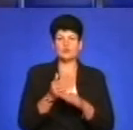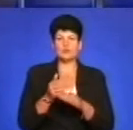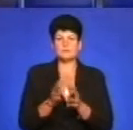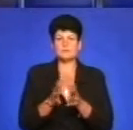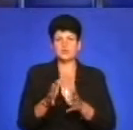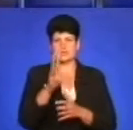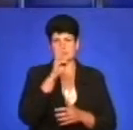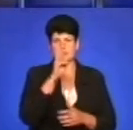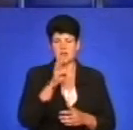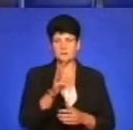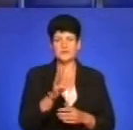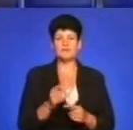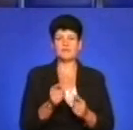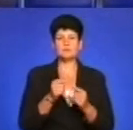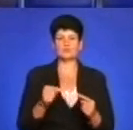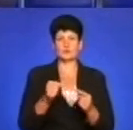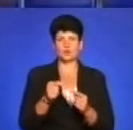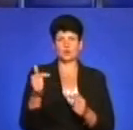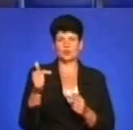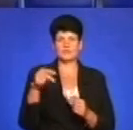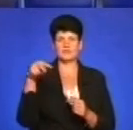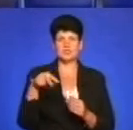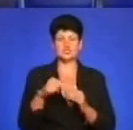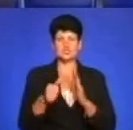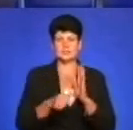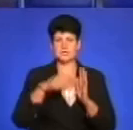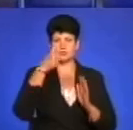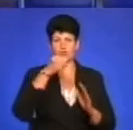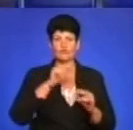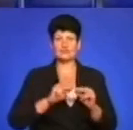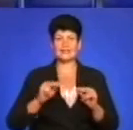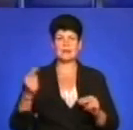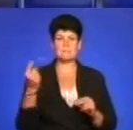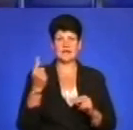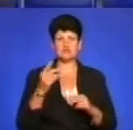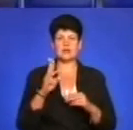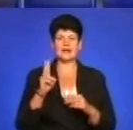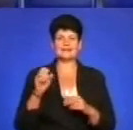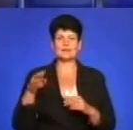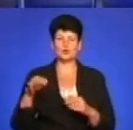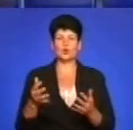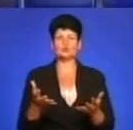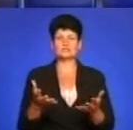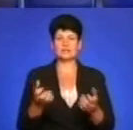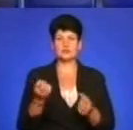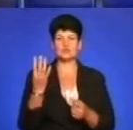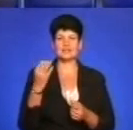бюджетникам. Відповідно до грудня 2016 року вчителі першої категорії отримуватимуть